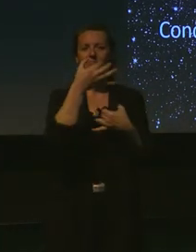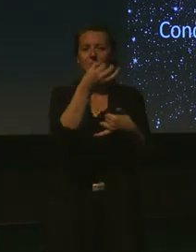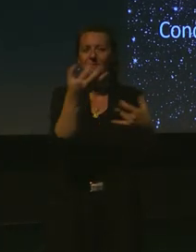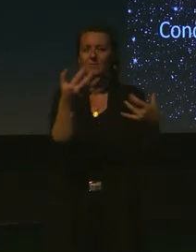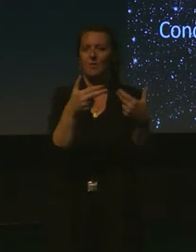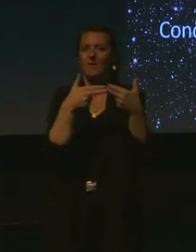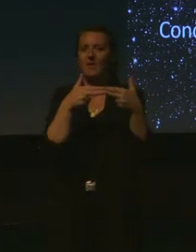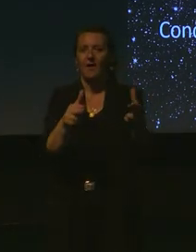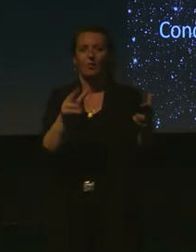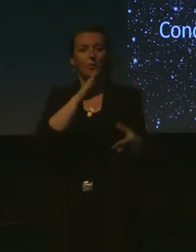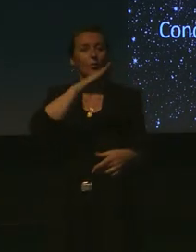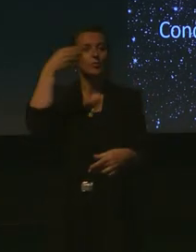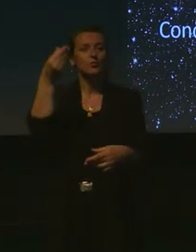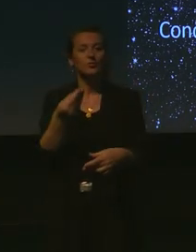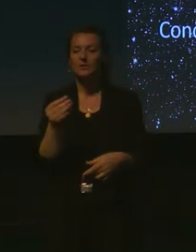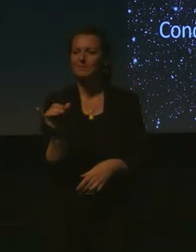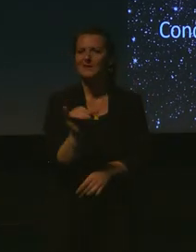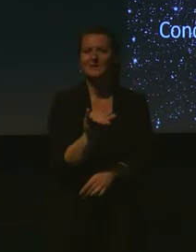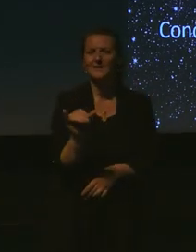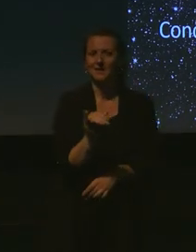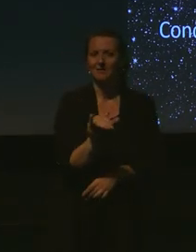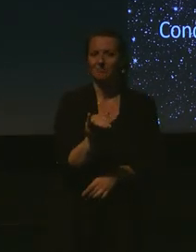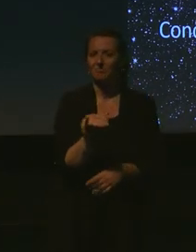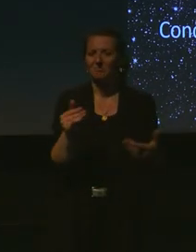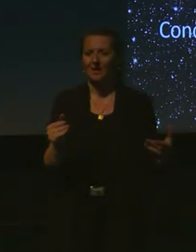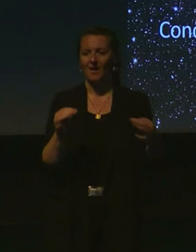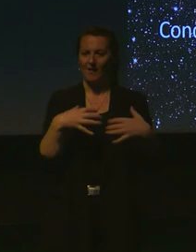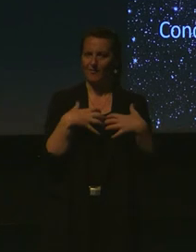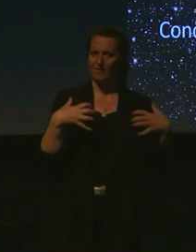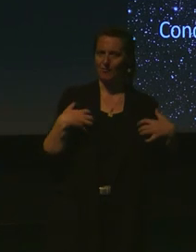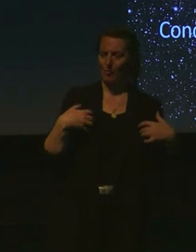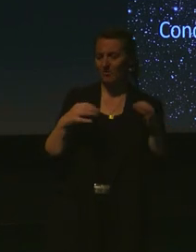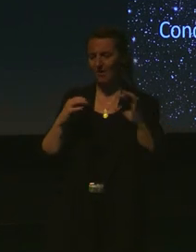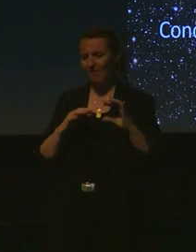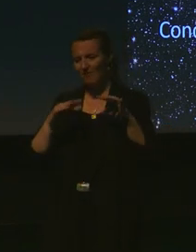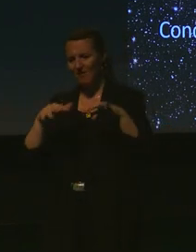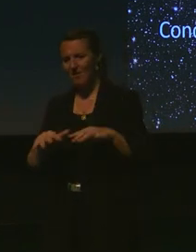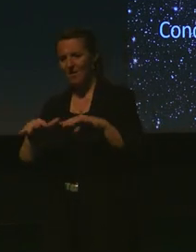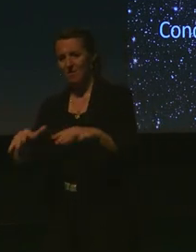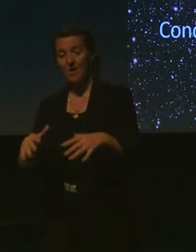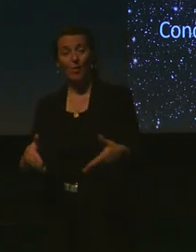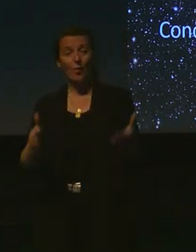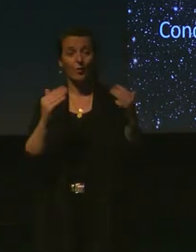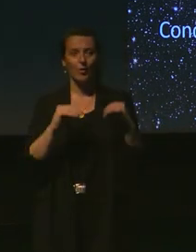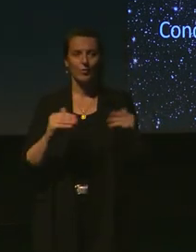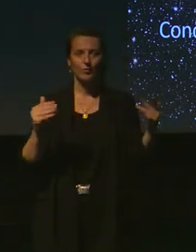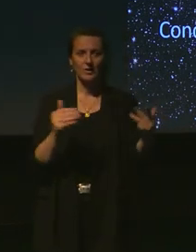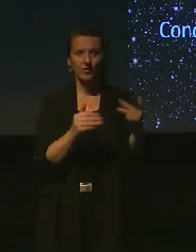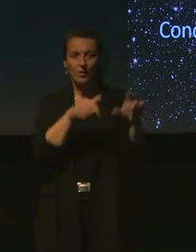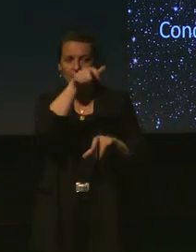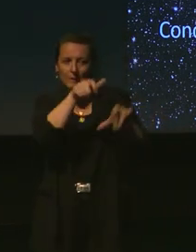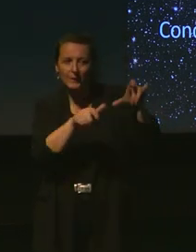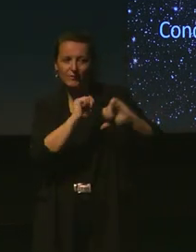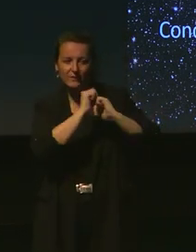introduire d'abord Jules Verne. Jules Verne, du côté des sciences et du côté de la mer, puis nous suivrons les héros de Jules Verne à la